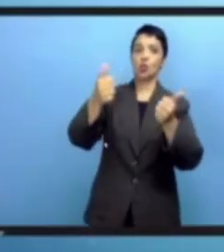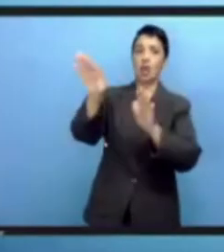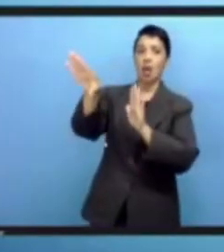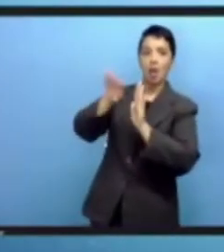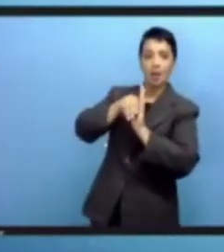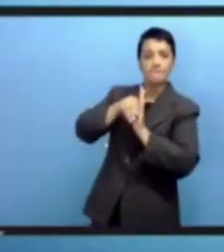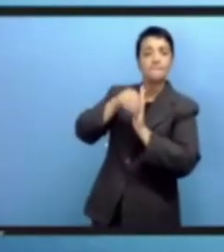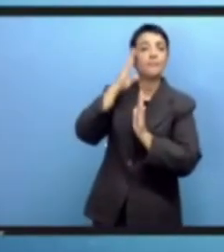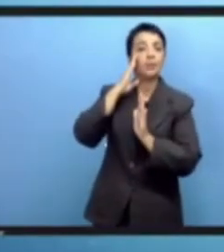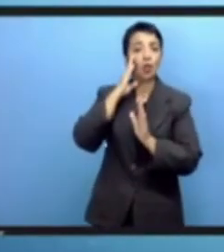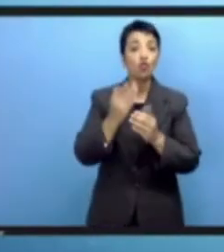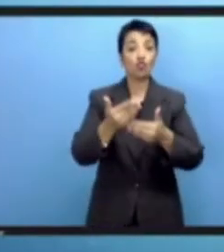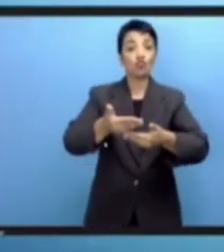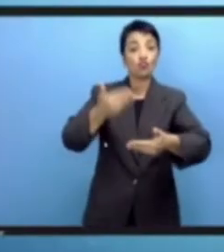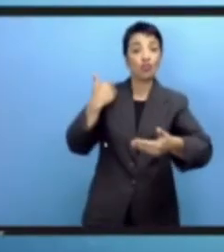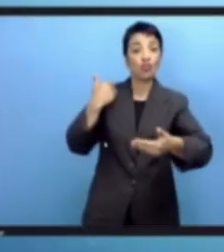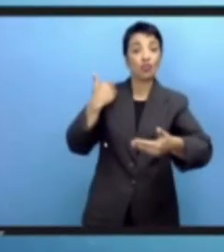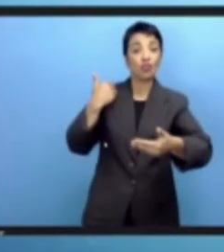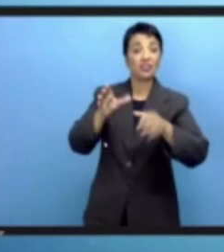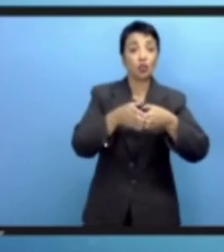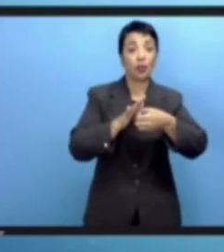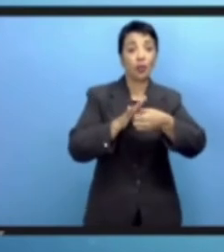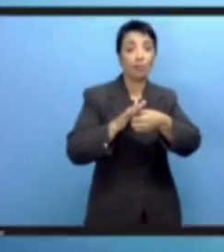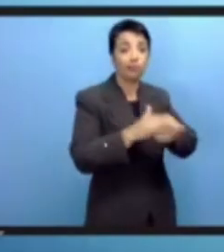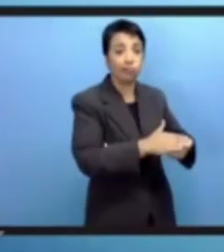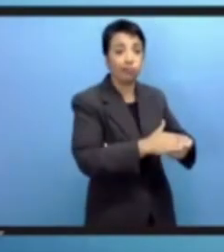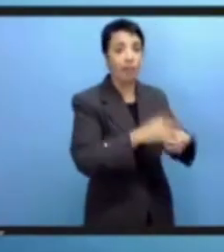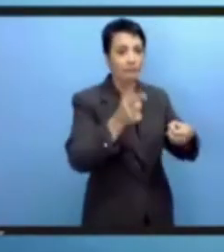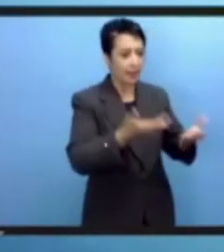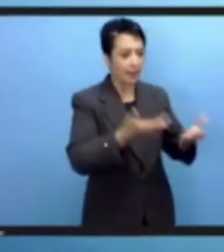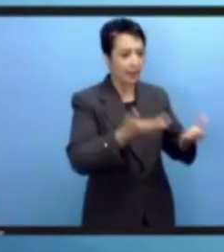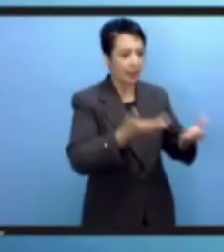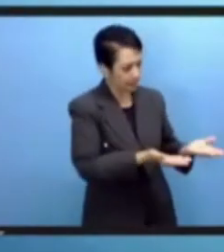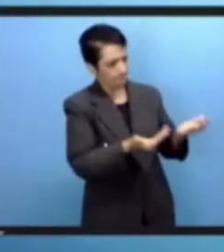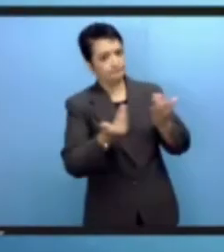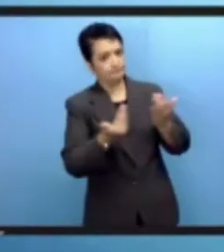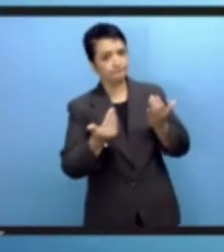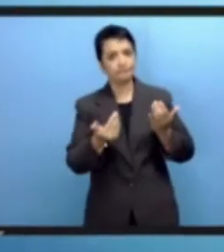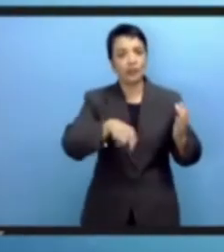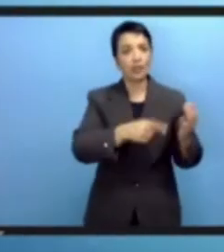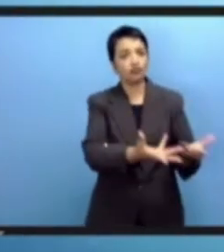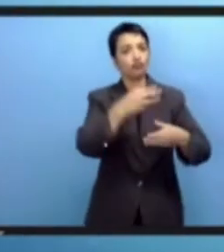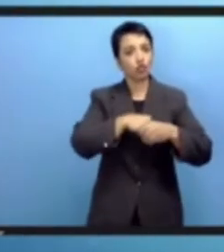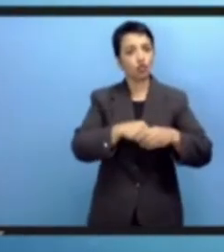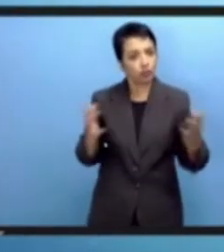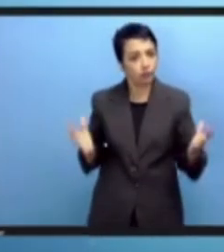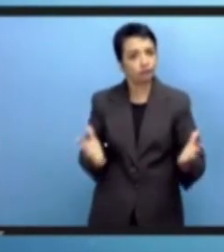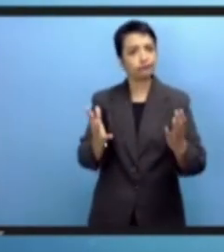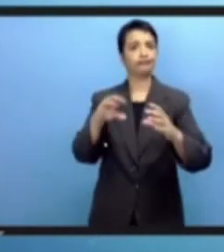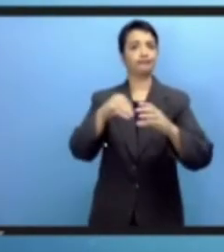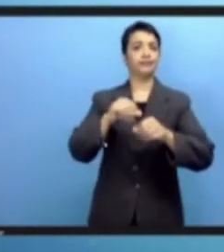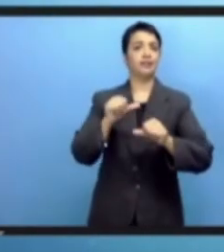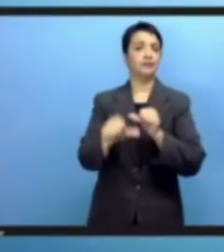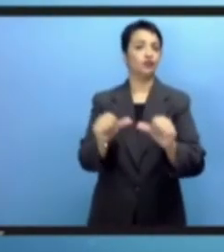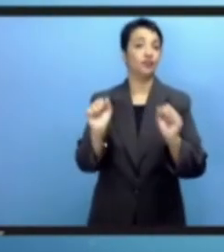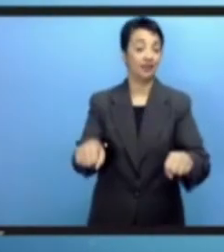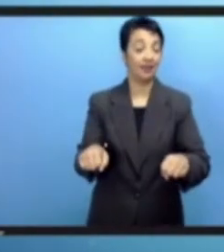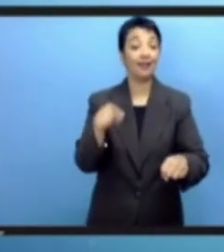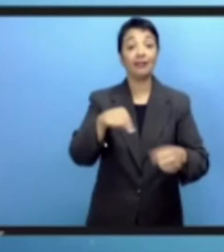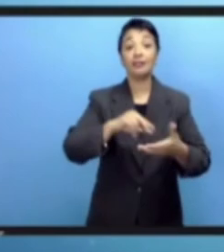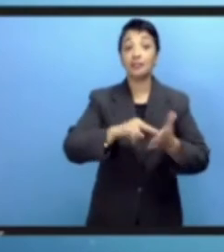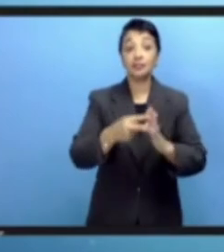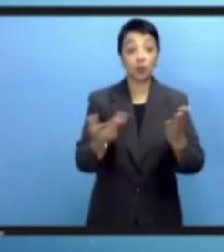خلال اعتماد التدبيير لإشراك المجموعات المهمشة وإسمع